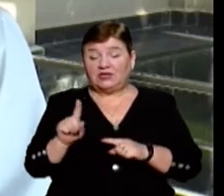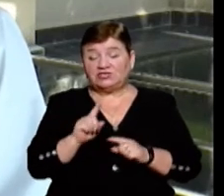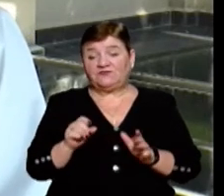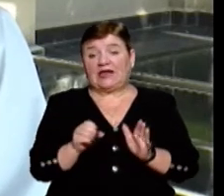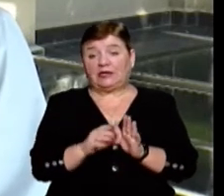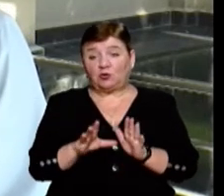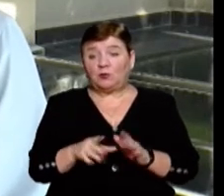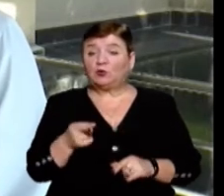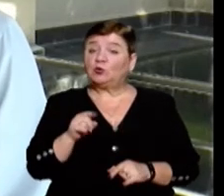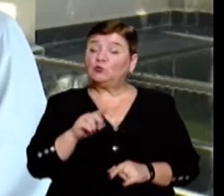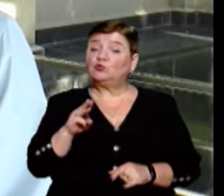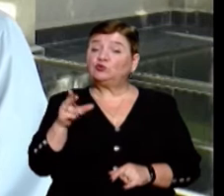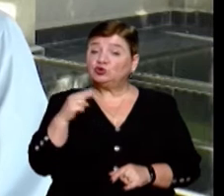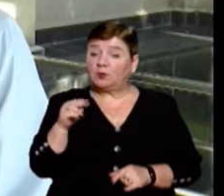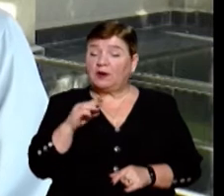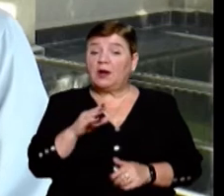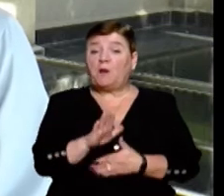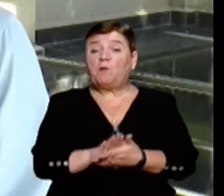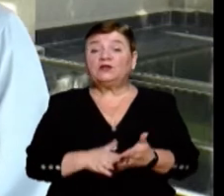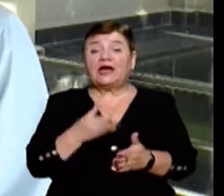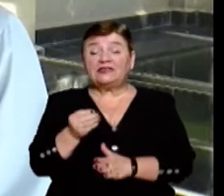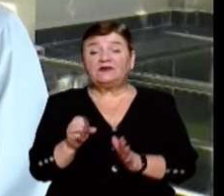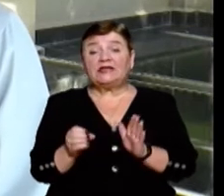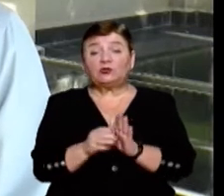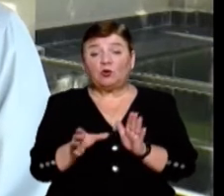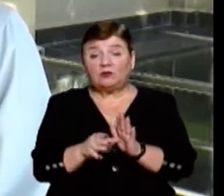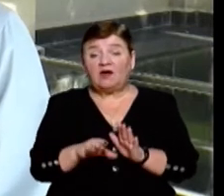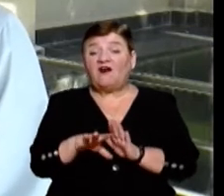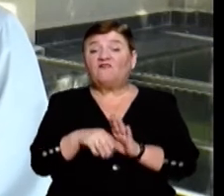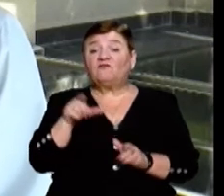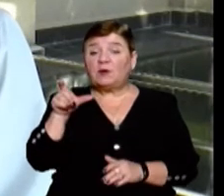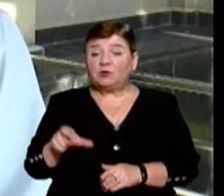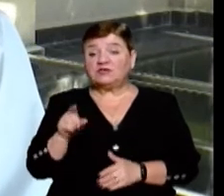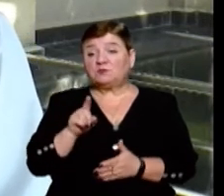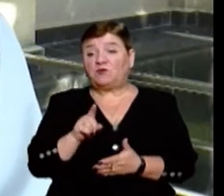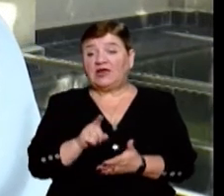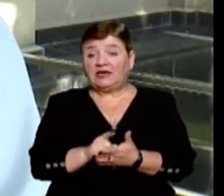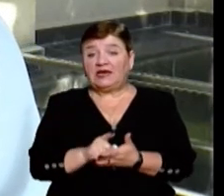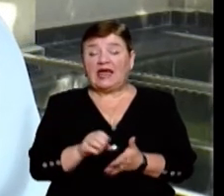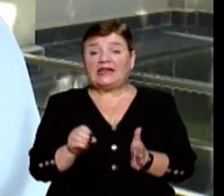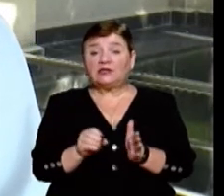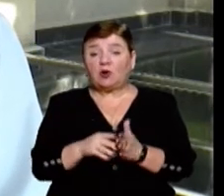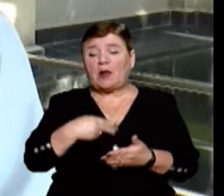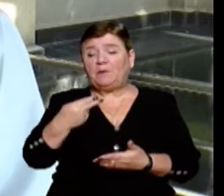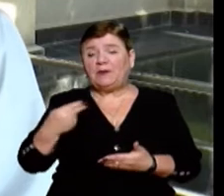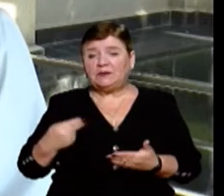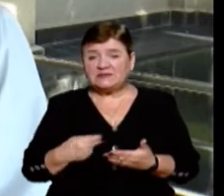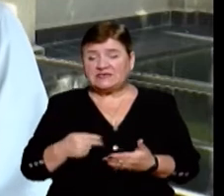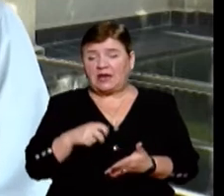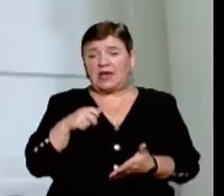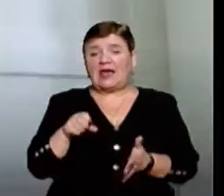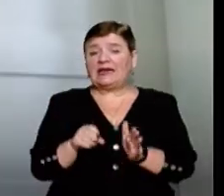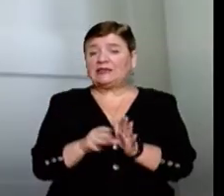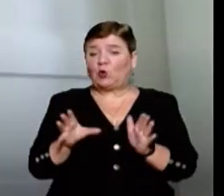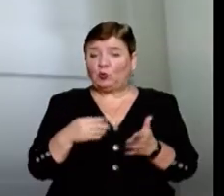електронному. Чому? Тому що для того, щоб подати в електронному вигляді, виборець мусять мати кваліфікований електронний підпис і електронну пошту.